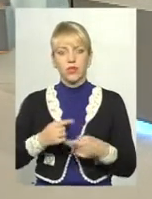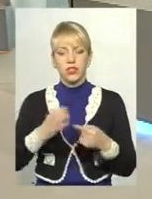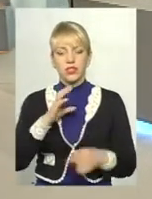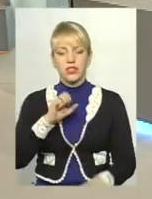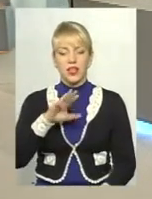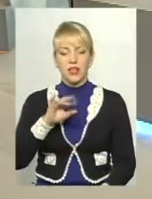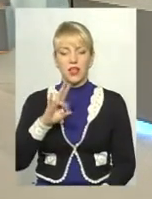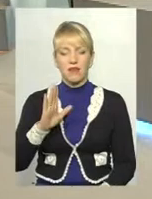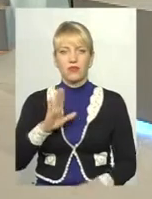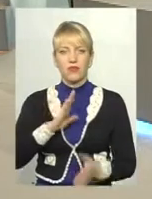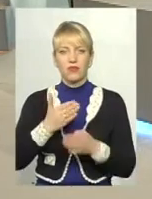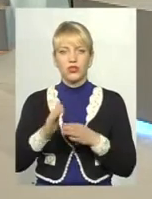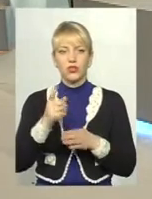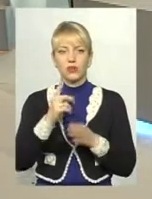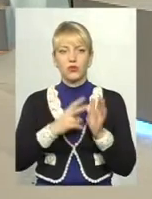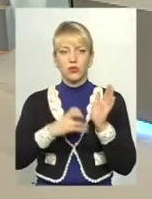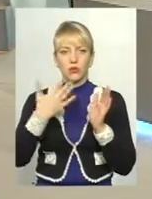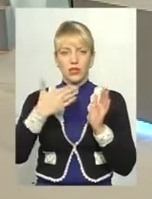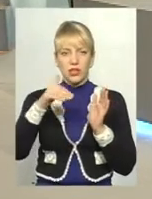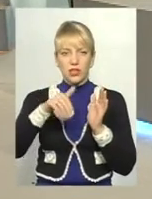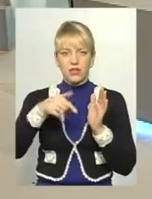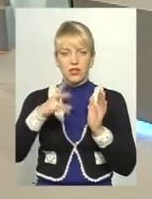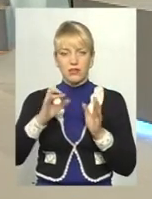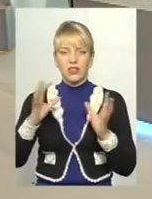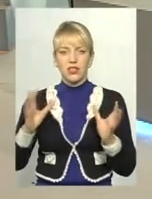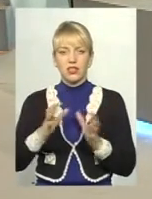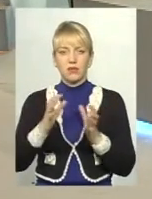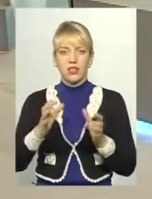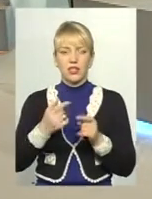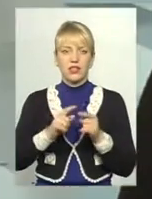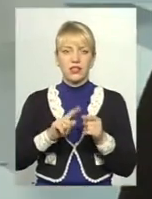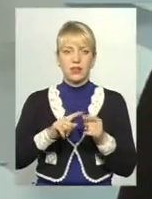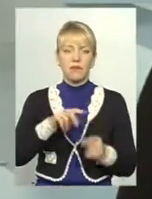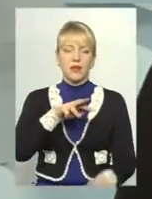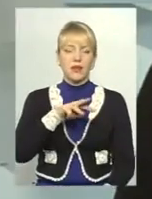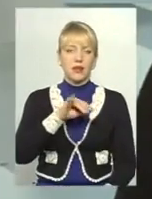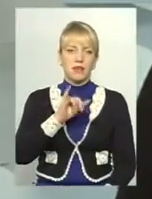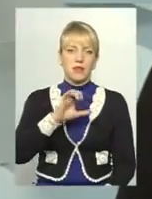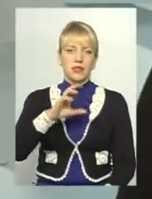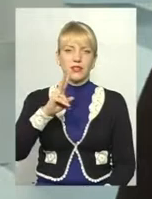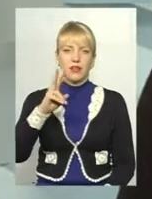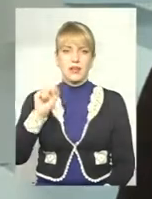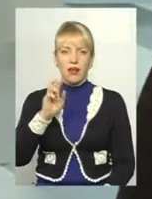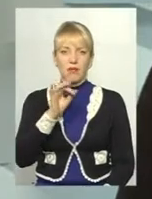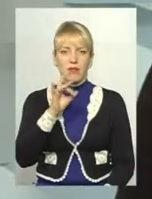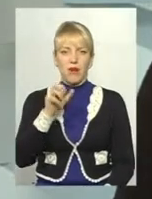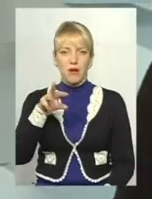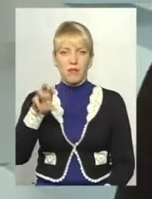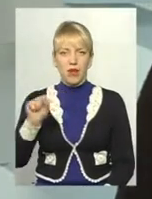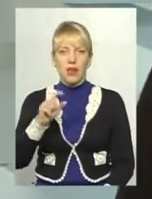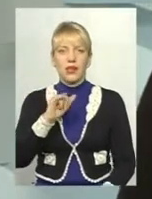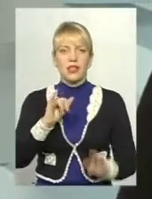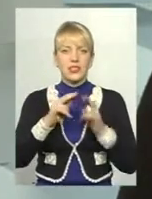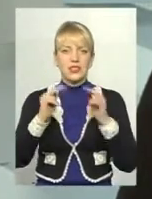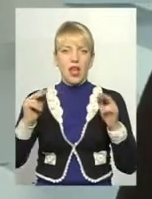виділили 750 тисяч гривень на збереження двох об'єктів, це міська брама і замок. Тобто це є проєктна документація, яка